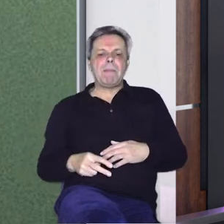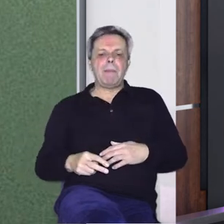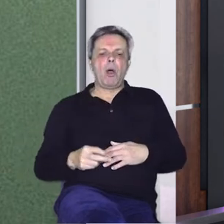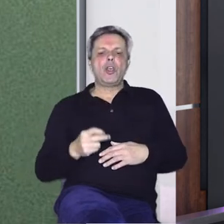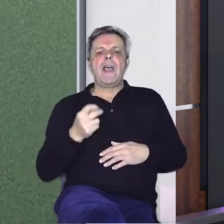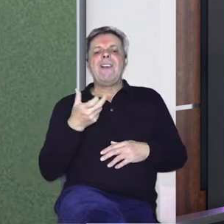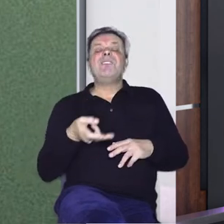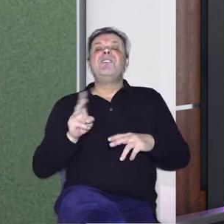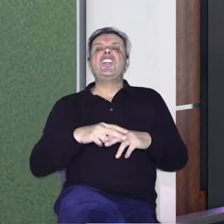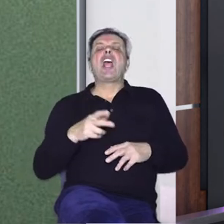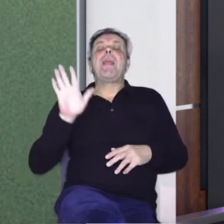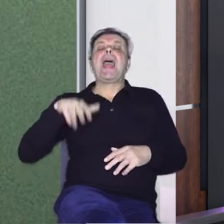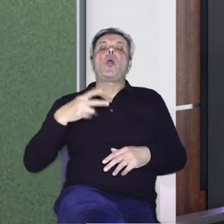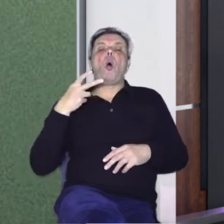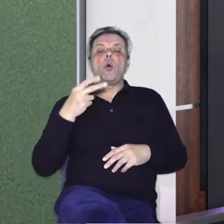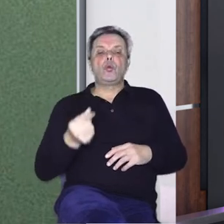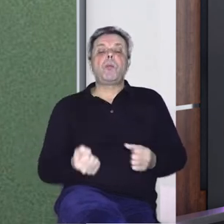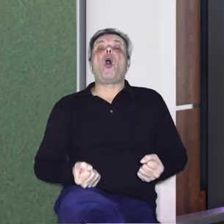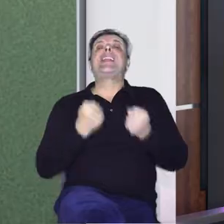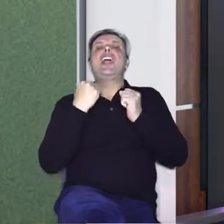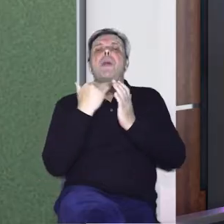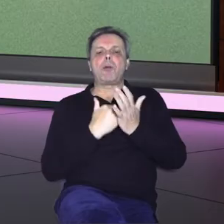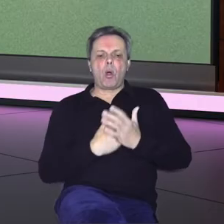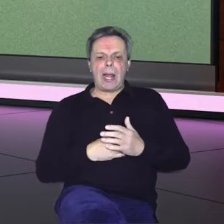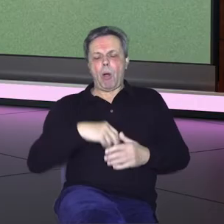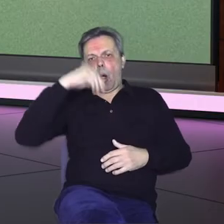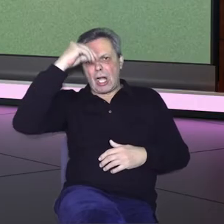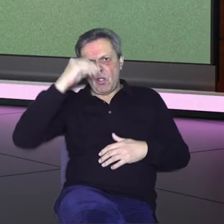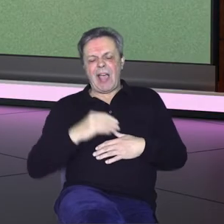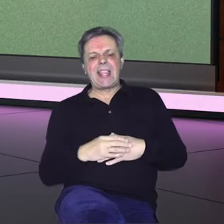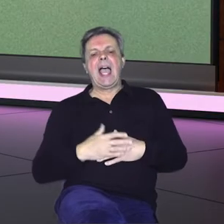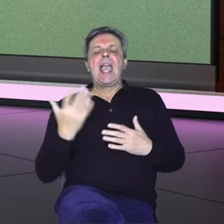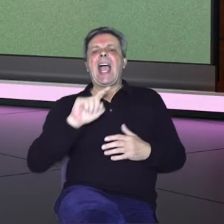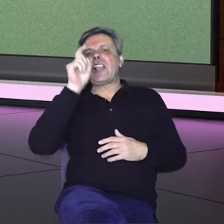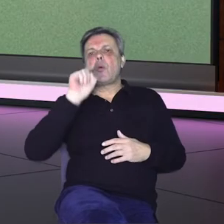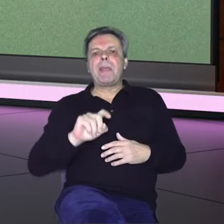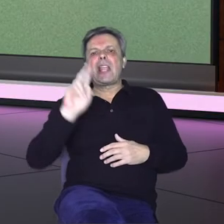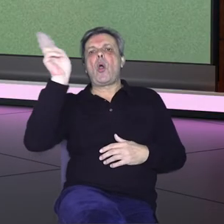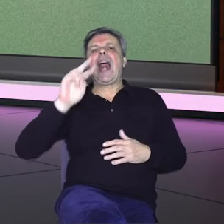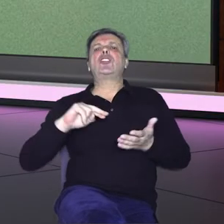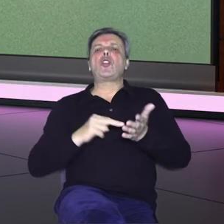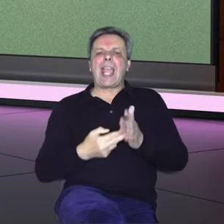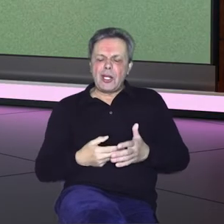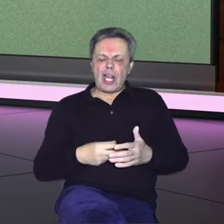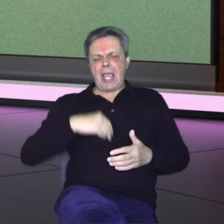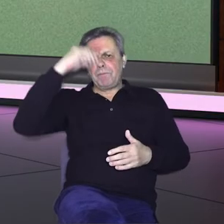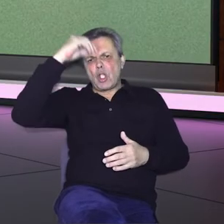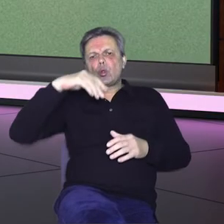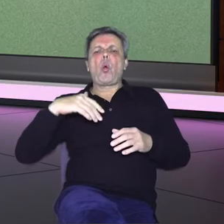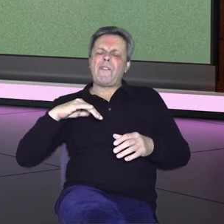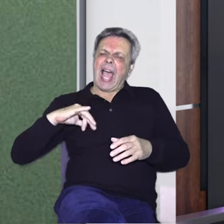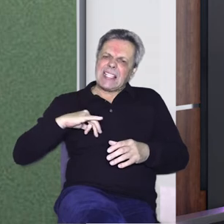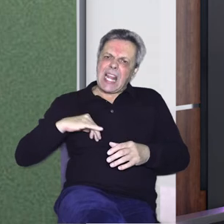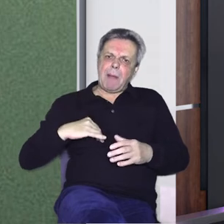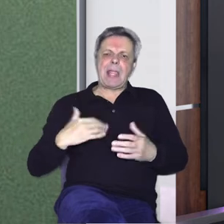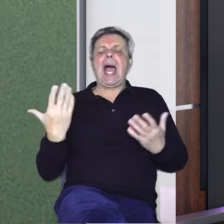pa skoro više nego duplo teži program obrazovanja kad su u pitanju elektrotehničari te strukovne zanimanje